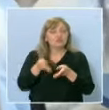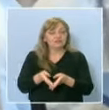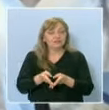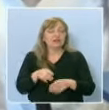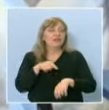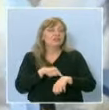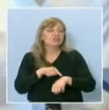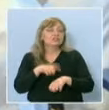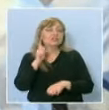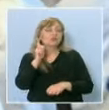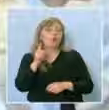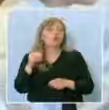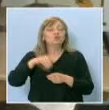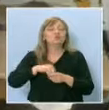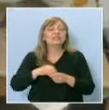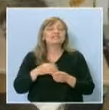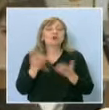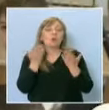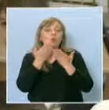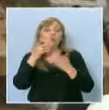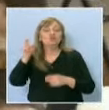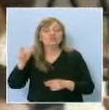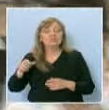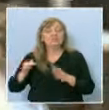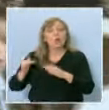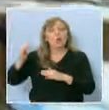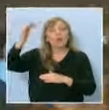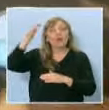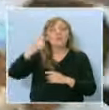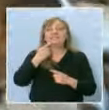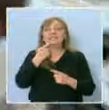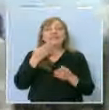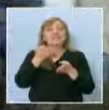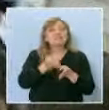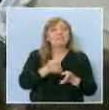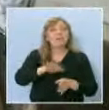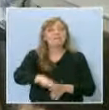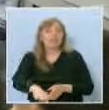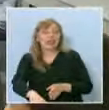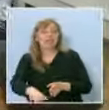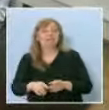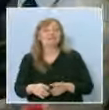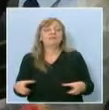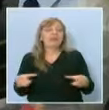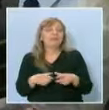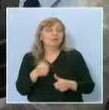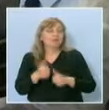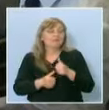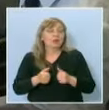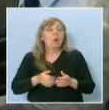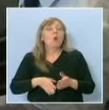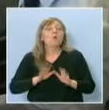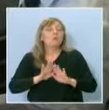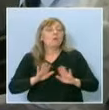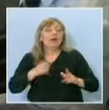Часът, в който участваха учениците, се казва големите за малките и освен на екипност и състезателност, помага за сближаването на